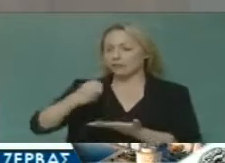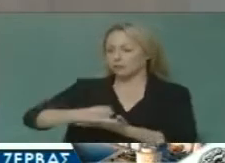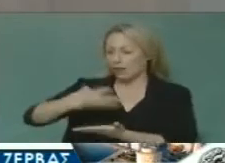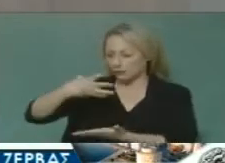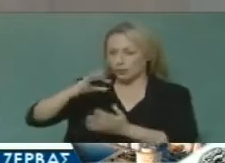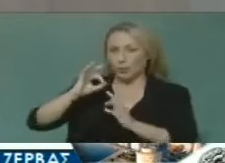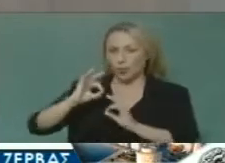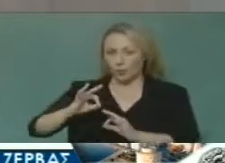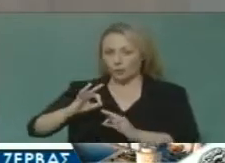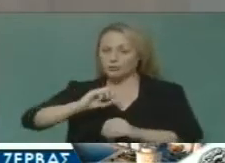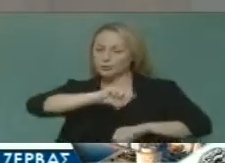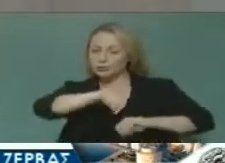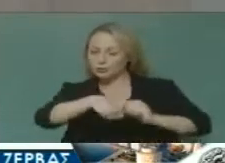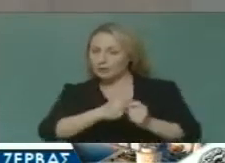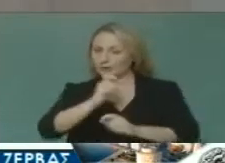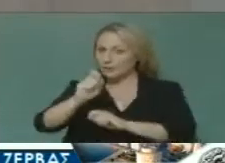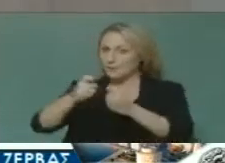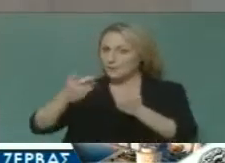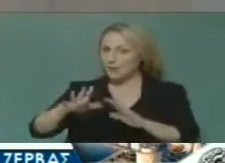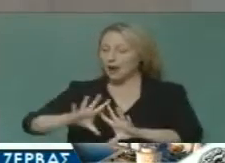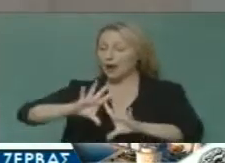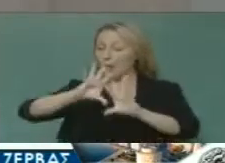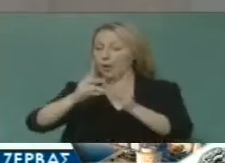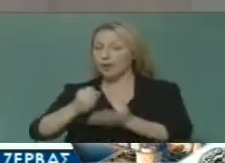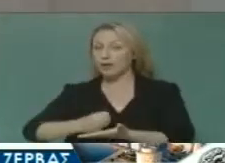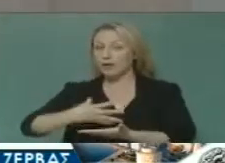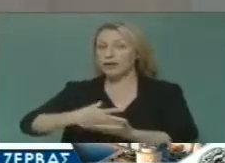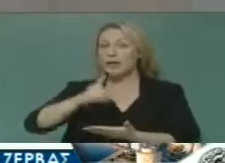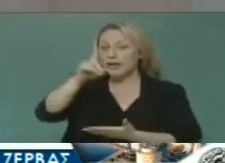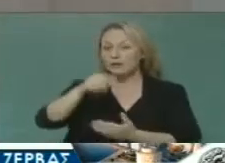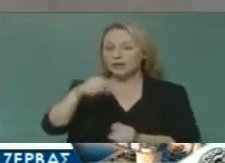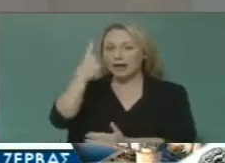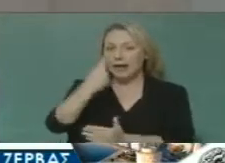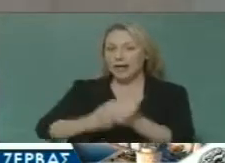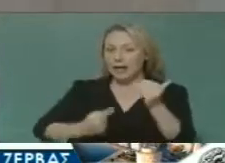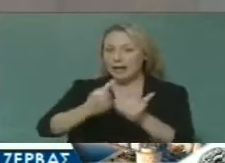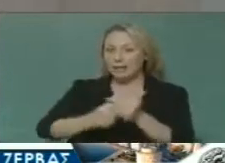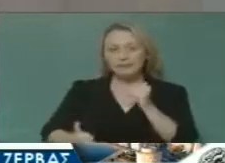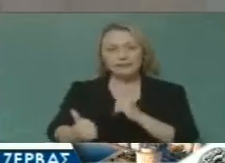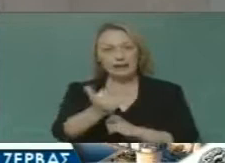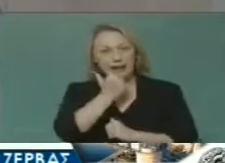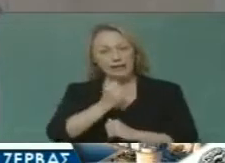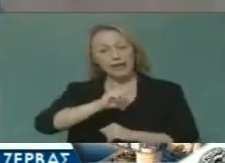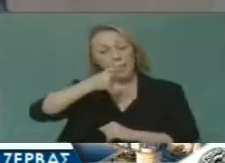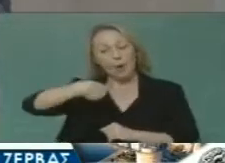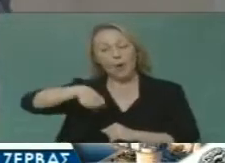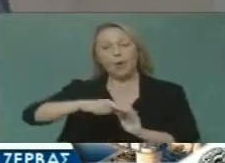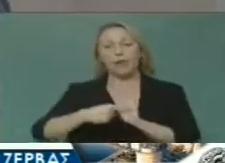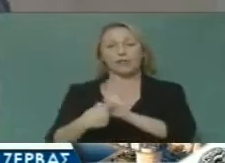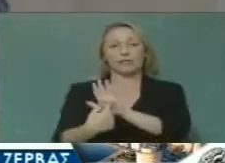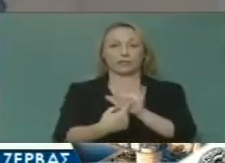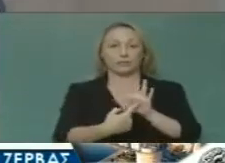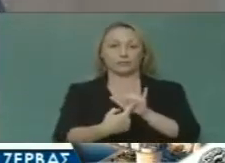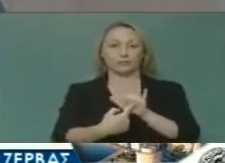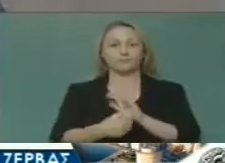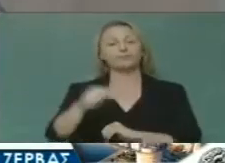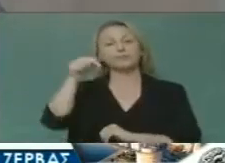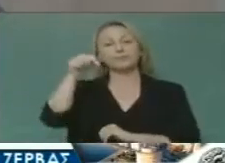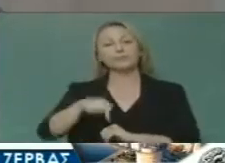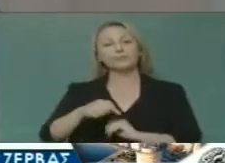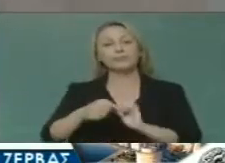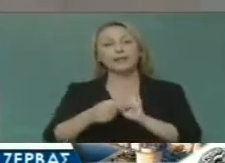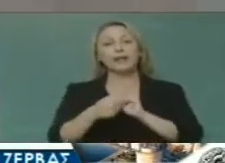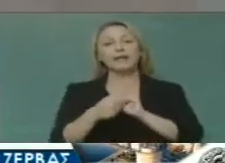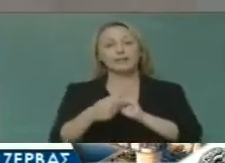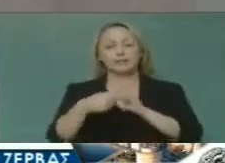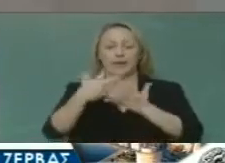τις προσπάθειες, ακόμα και τις πιθανές παραλήψεις, τα όποια λάθη. Σήμερα λοιπόν παρουσιάζουμε σε